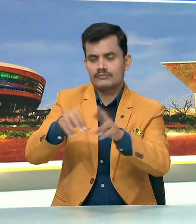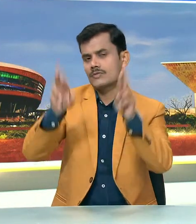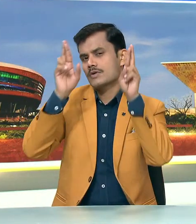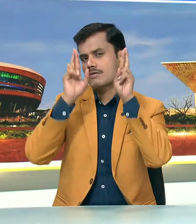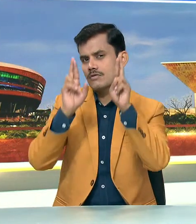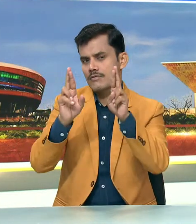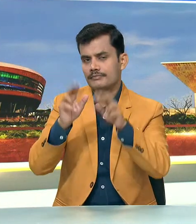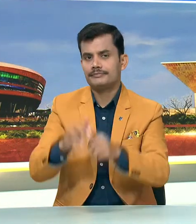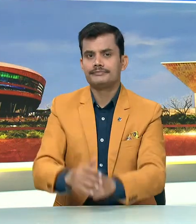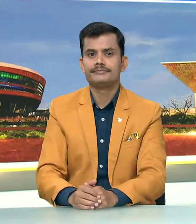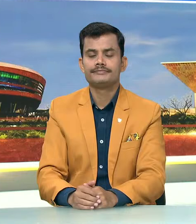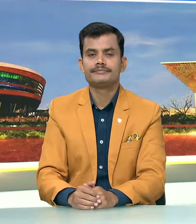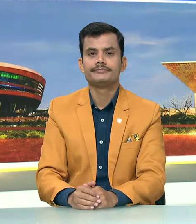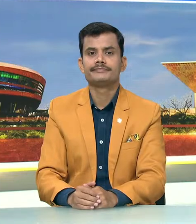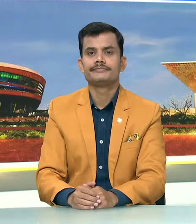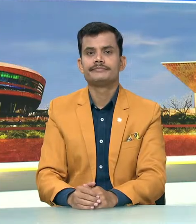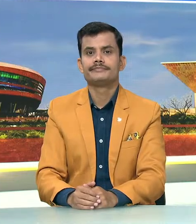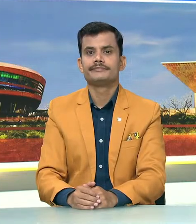उमीद है